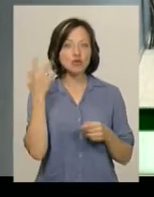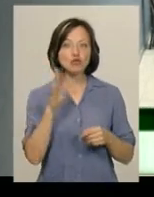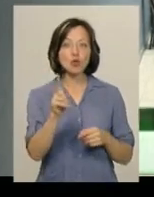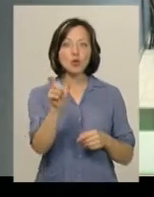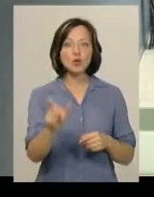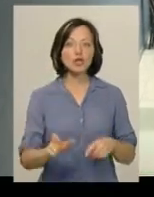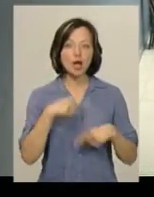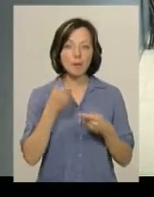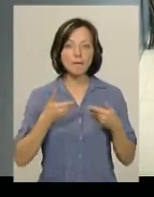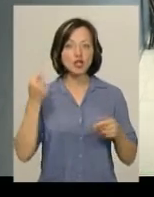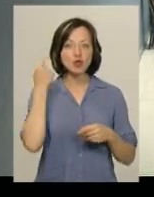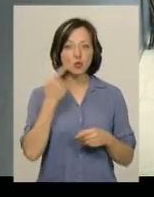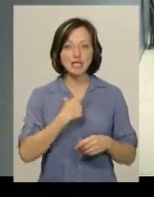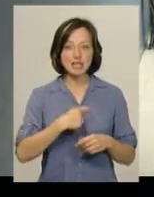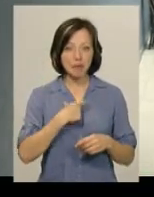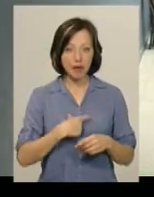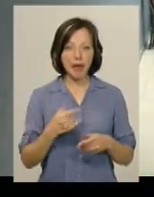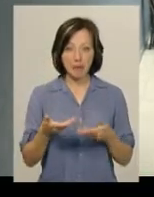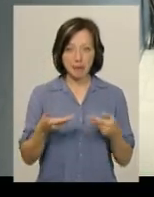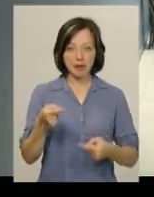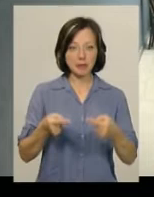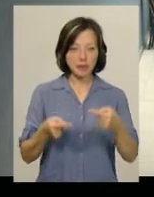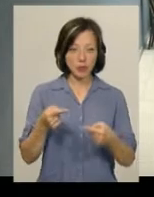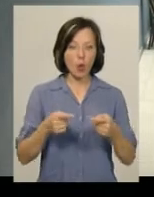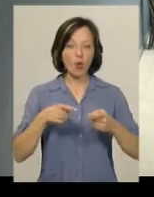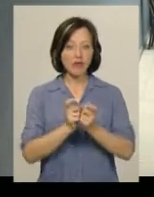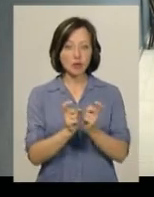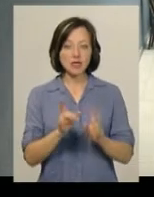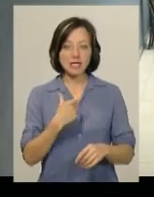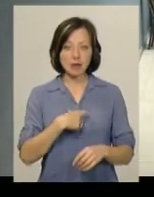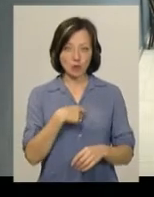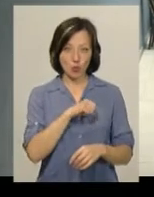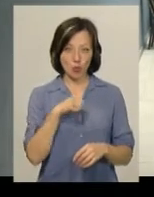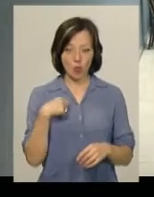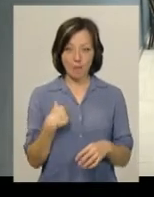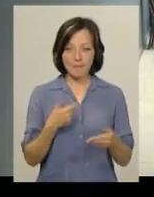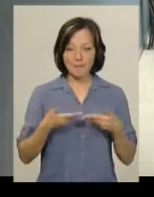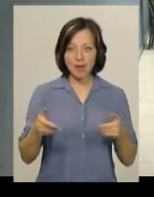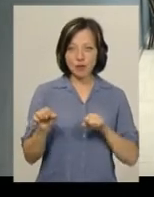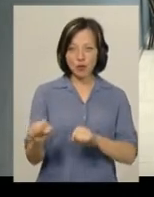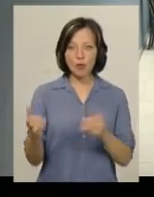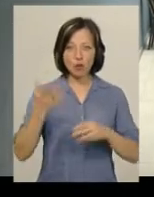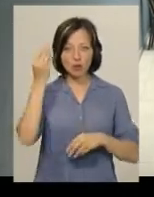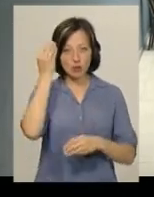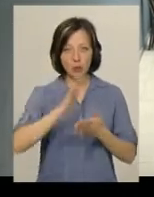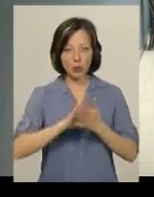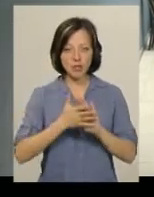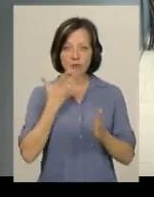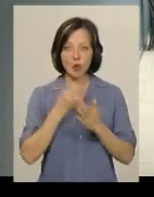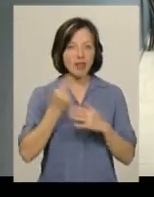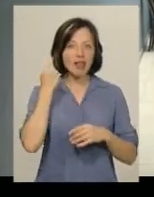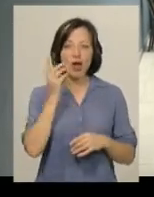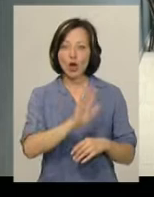що людина каже. Ми чуємо тільки себе. І ми дебатуємо і конфліктуємо самі з собою. Тому що ми відстоюємо якусь свою позицію, не